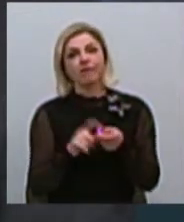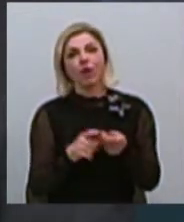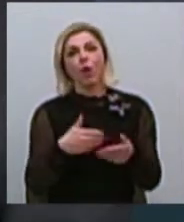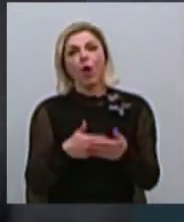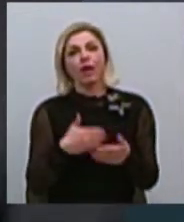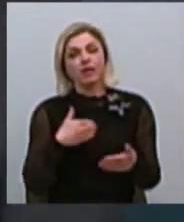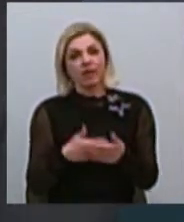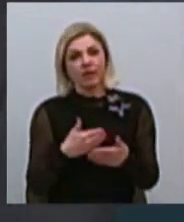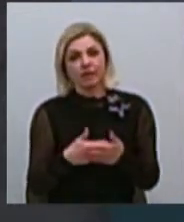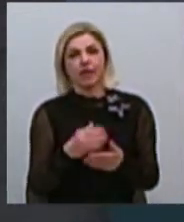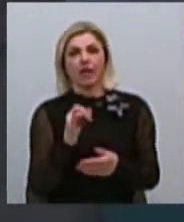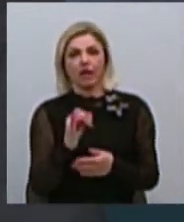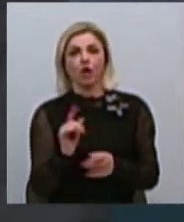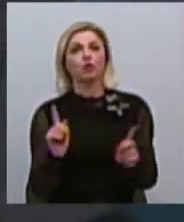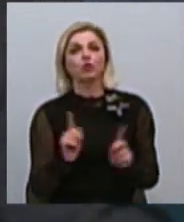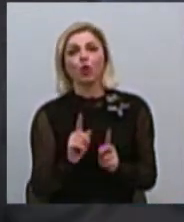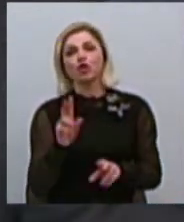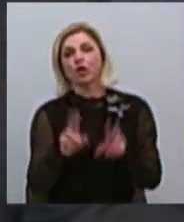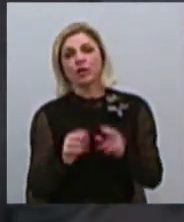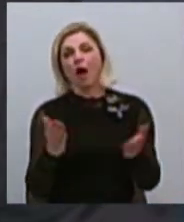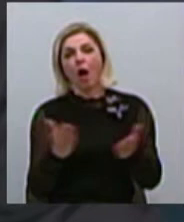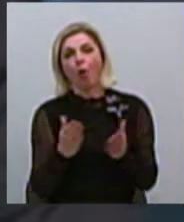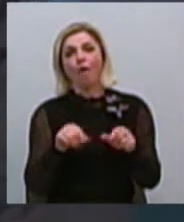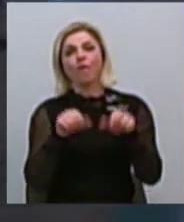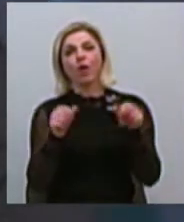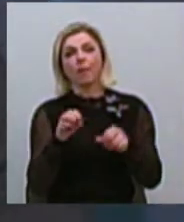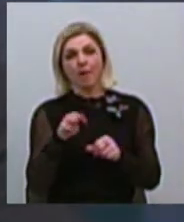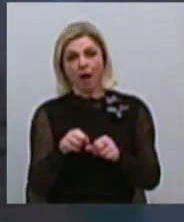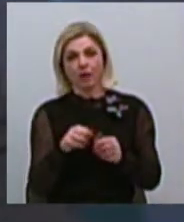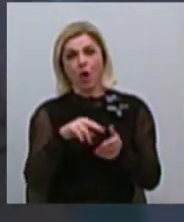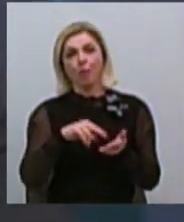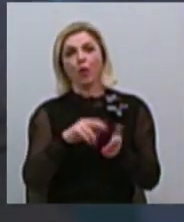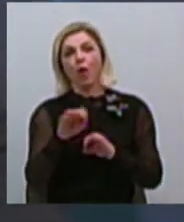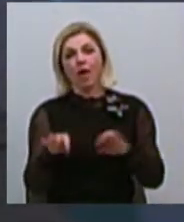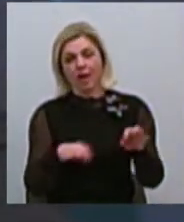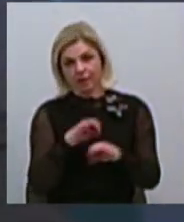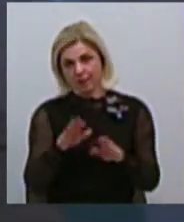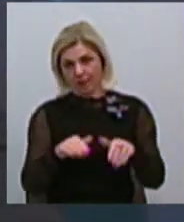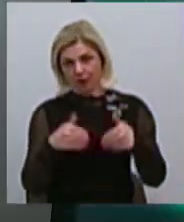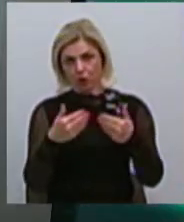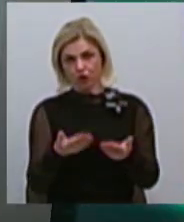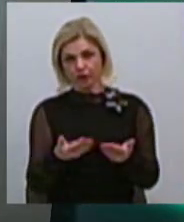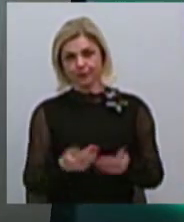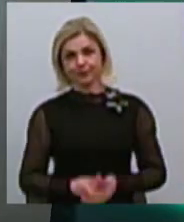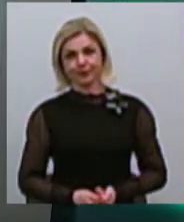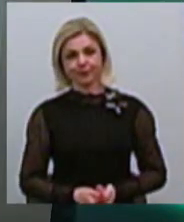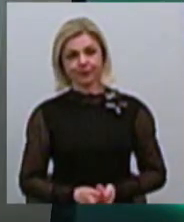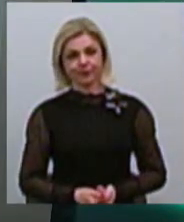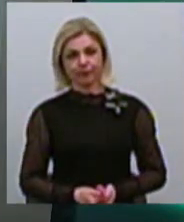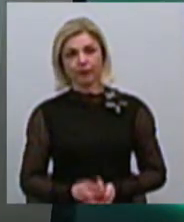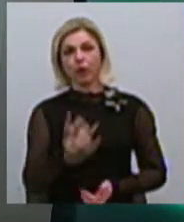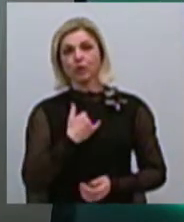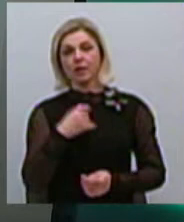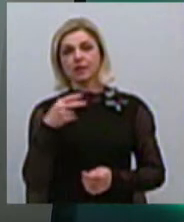того, що горожані посчитають нужним, якого формата проєкти відложити. У нас в 2017